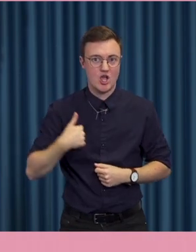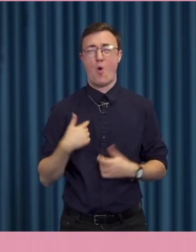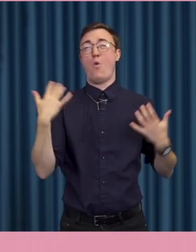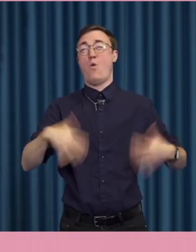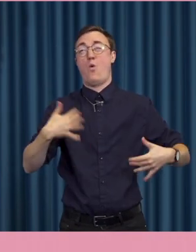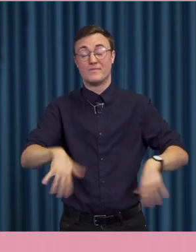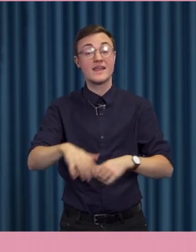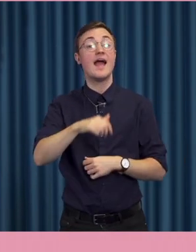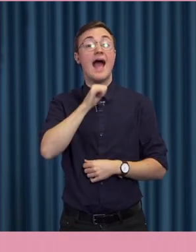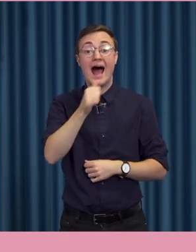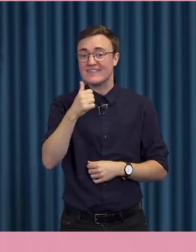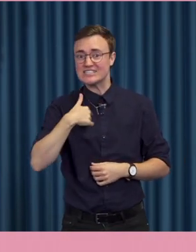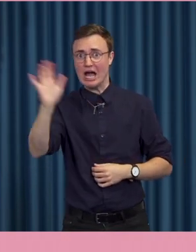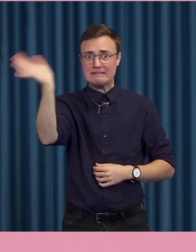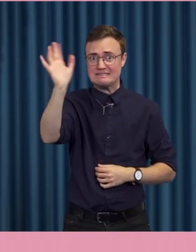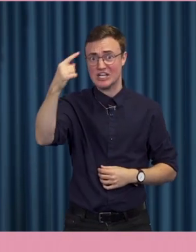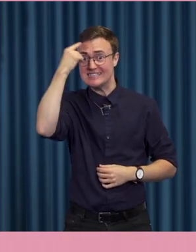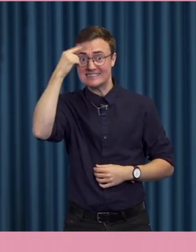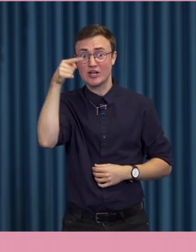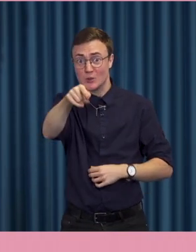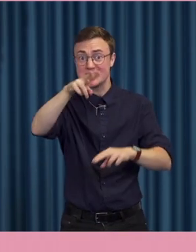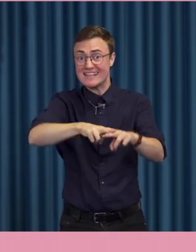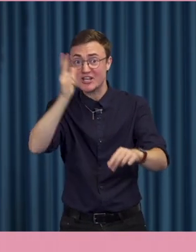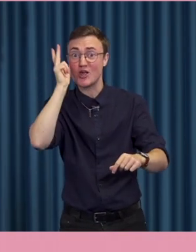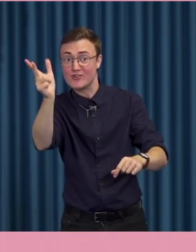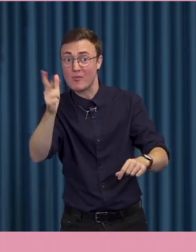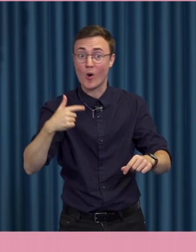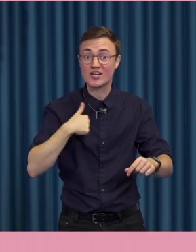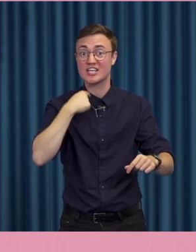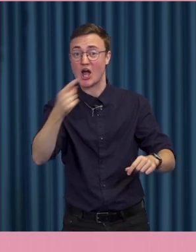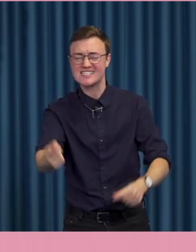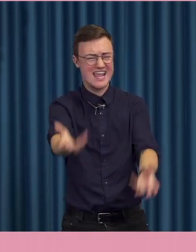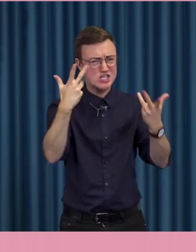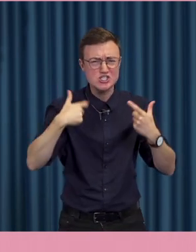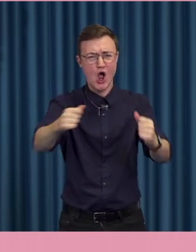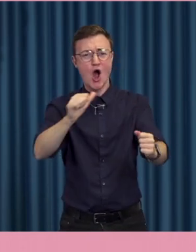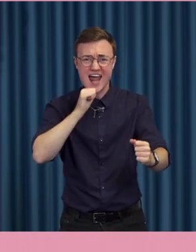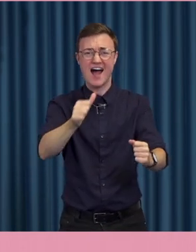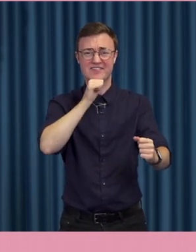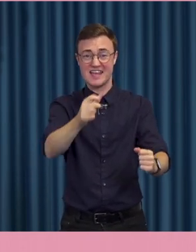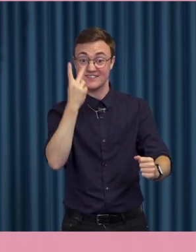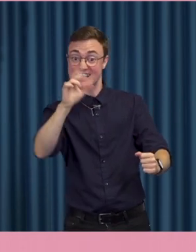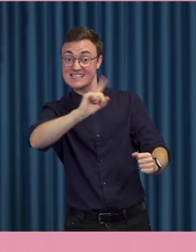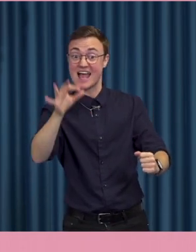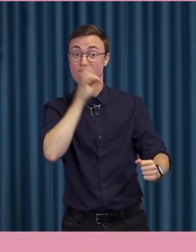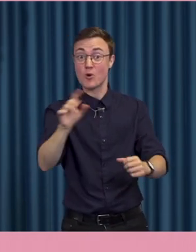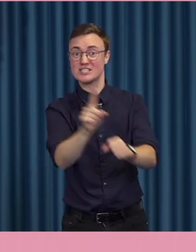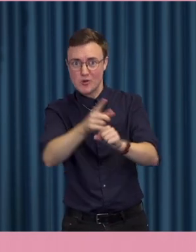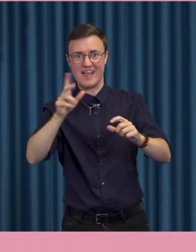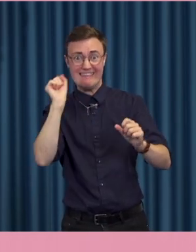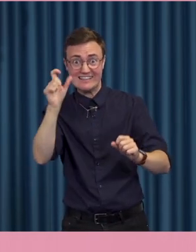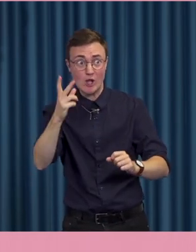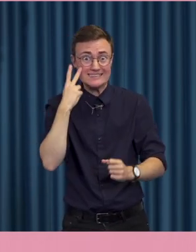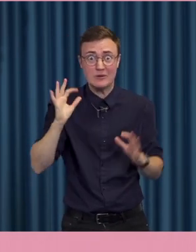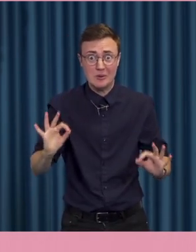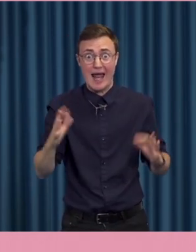Anders, jag vinkar nu till dig. Jag gissar att du sitter i Göteborg. Så jag säger bara så här, take it away Anders! Och så ses vi på frågestund digitalt. Och så får vi se hur